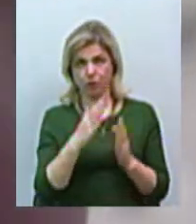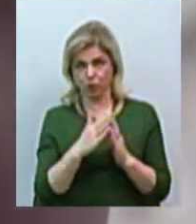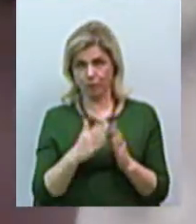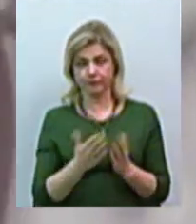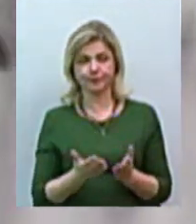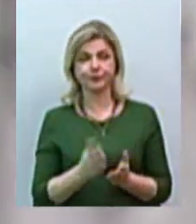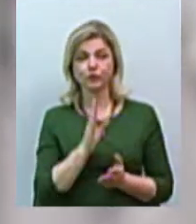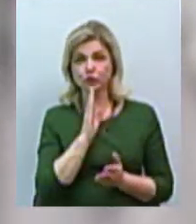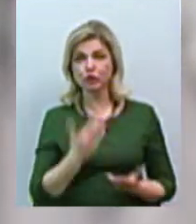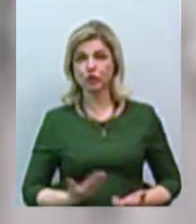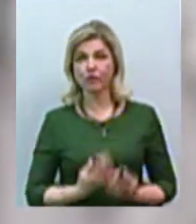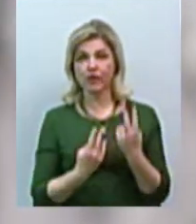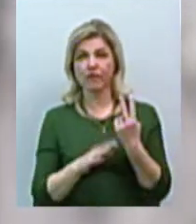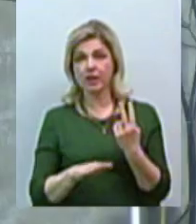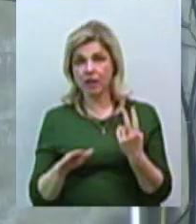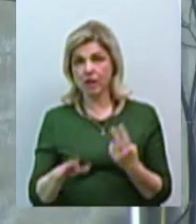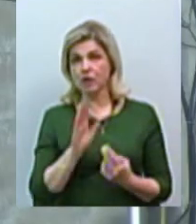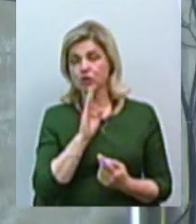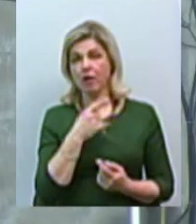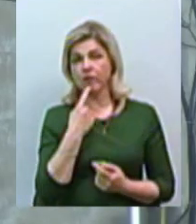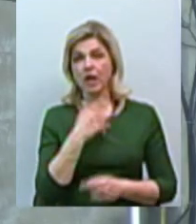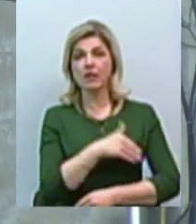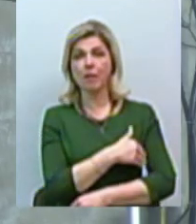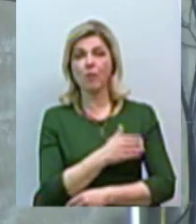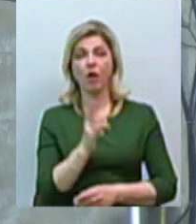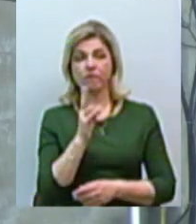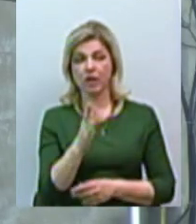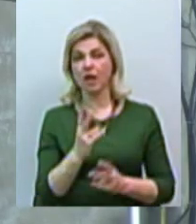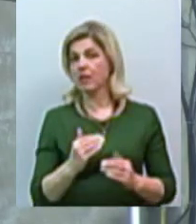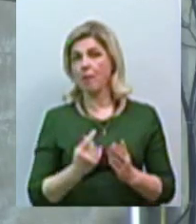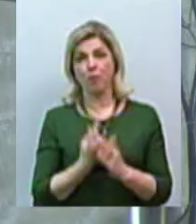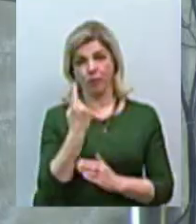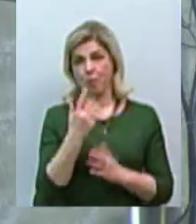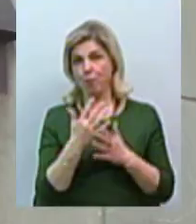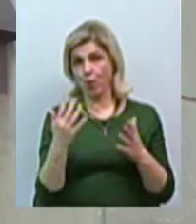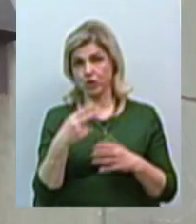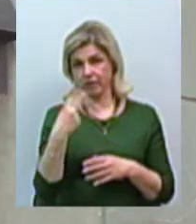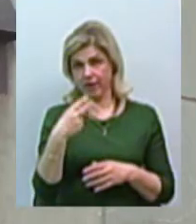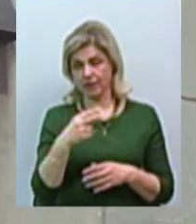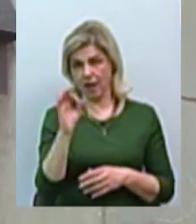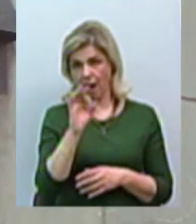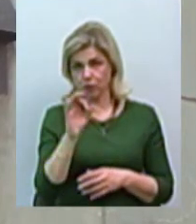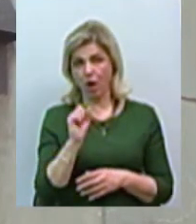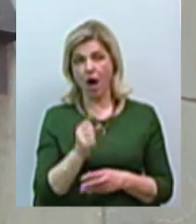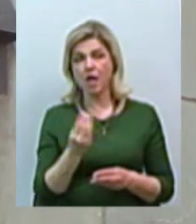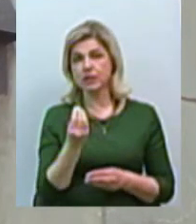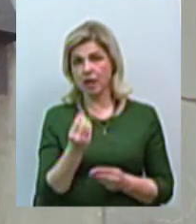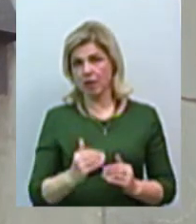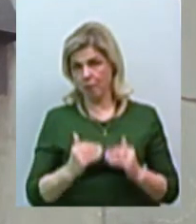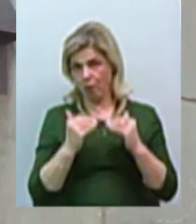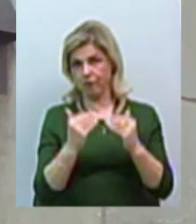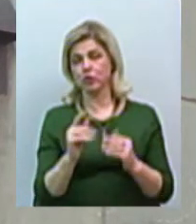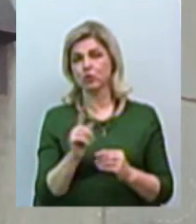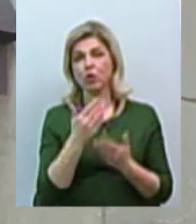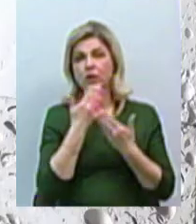Рубанська живе з двома дітьми. Жінка говорить, температура у квартирі не підіймається вище 20 градусів, а ціна за опалення підвищилась настільки,